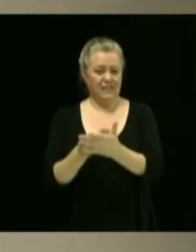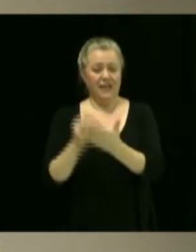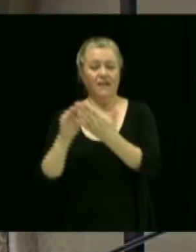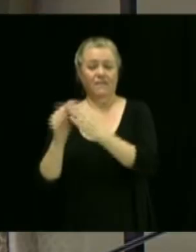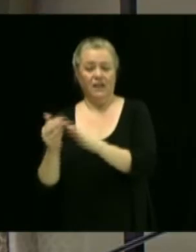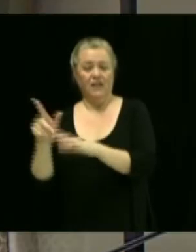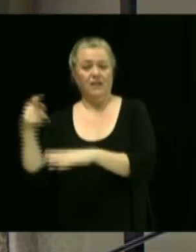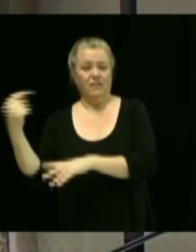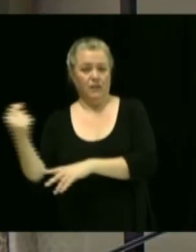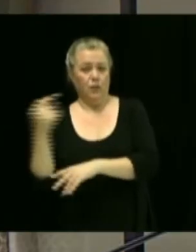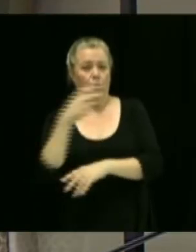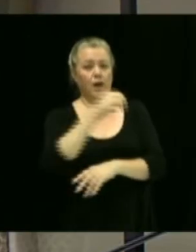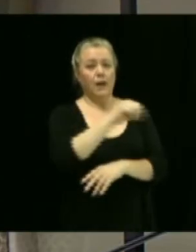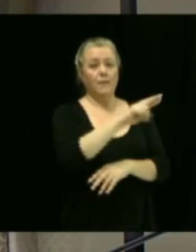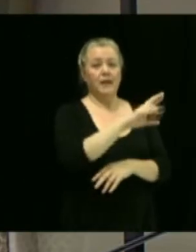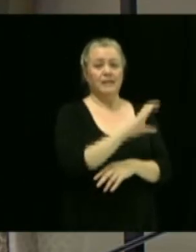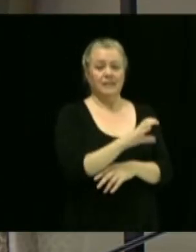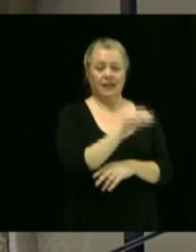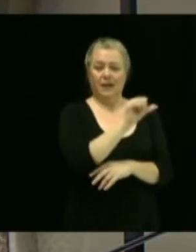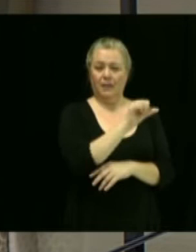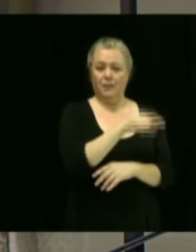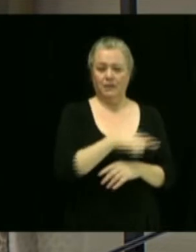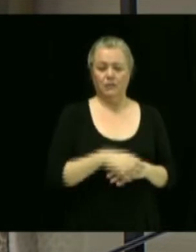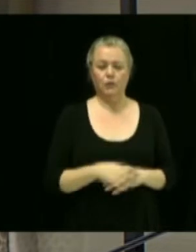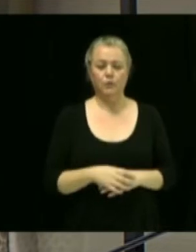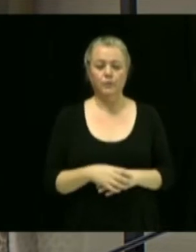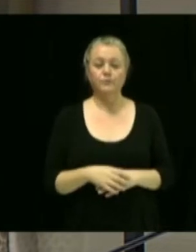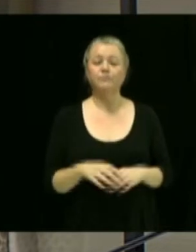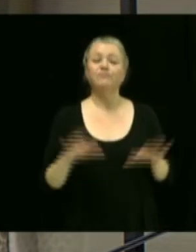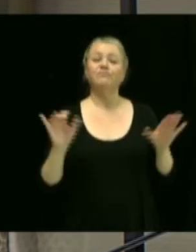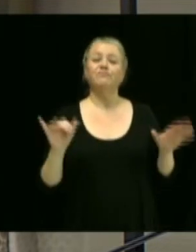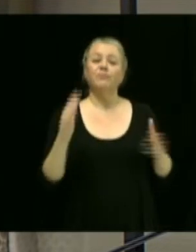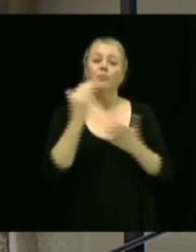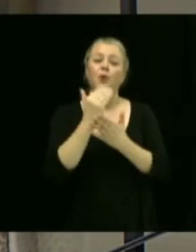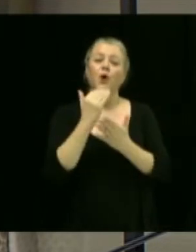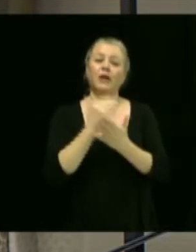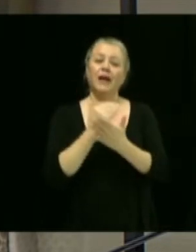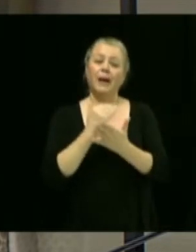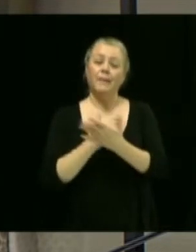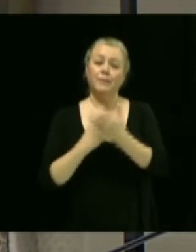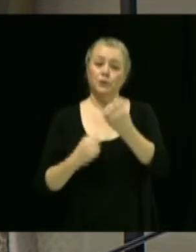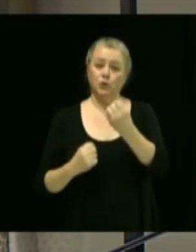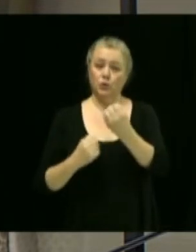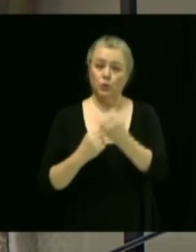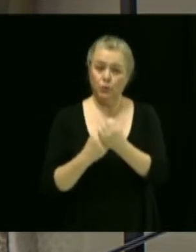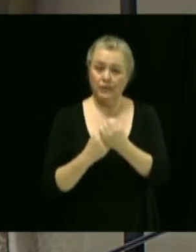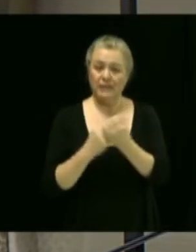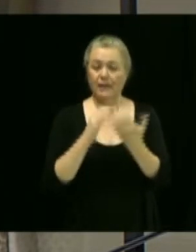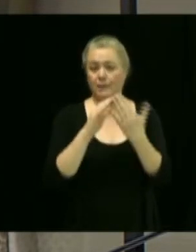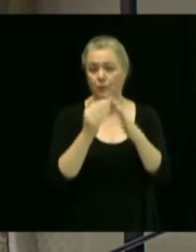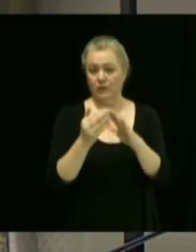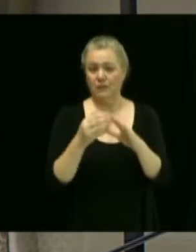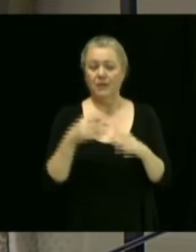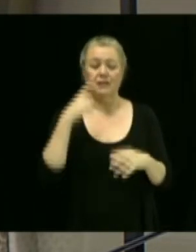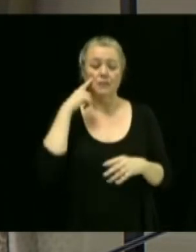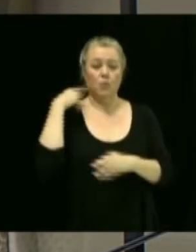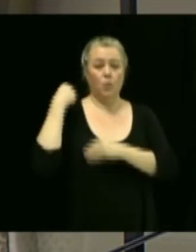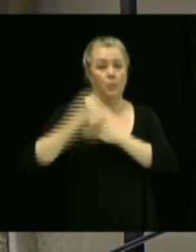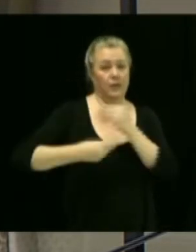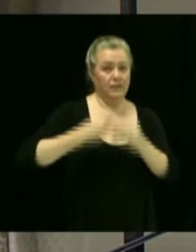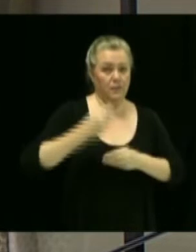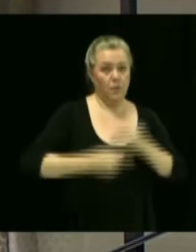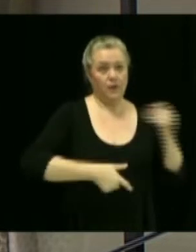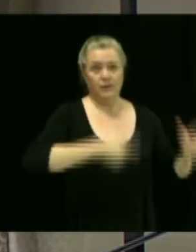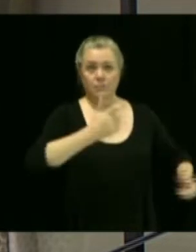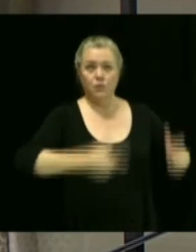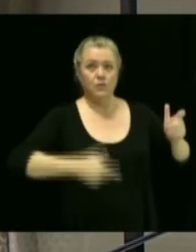'Artabasca. Oui, c'est dans le cadre du programme de soutien au milieu municipal en patrimoine immobilier du ministère de la Culture et des Communications